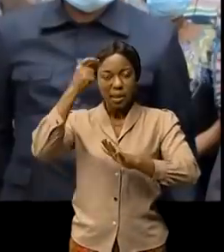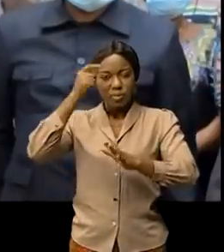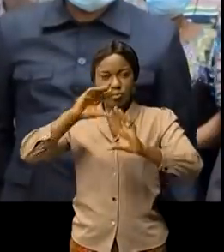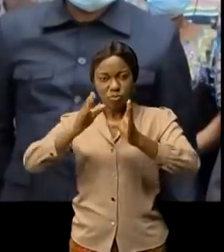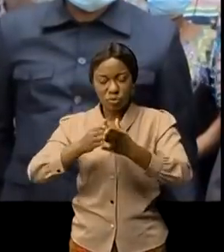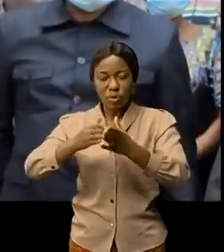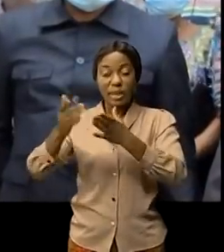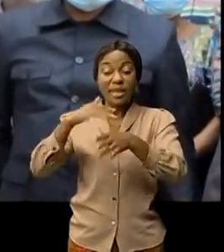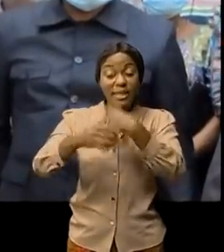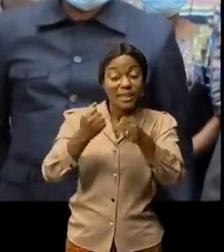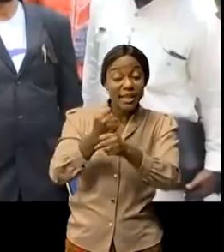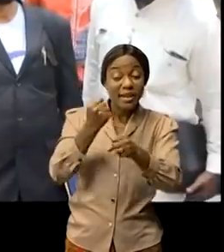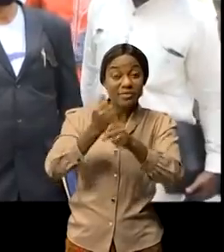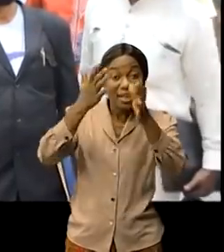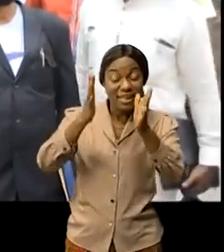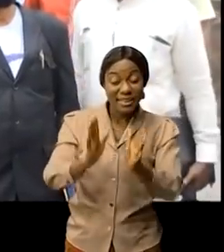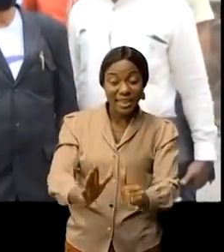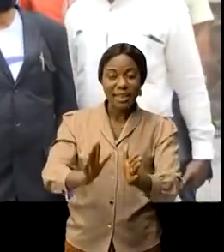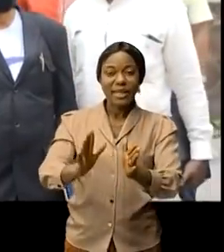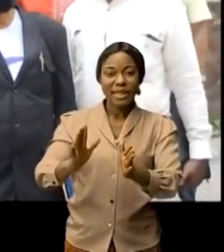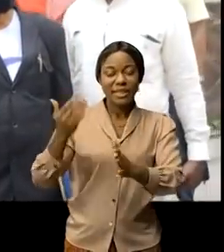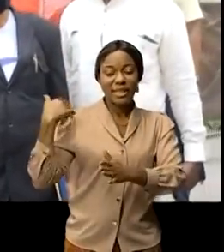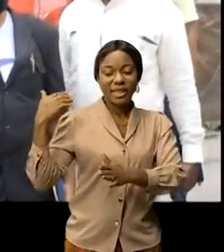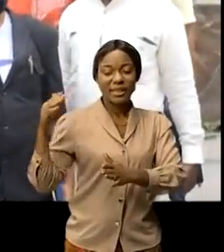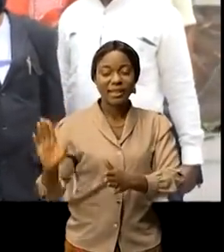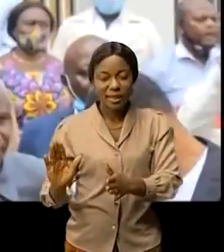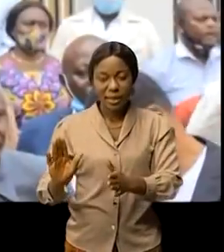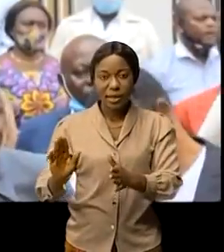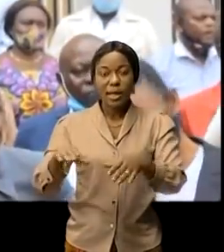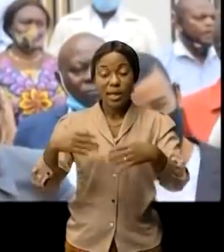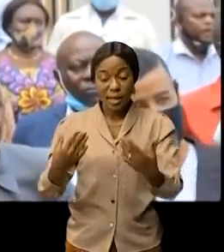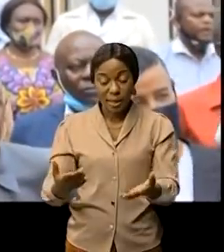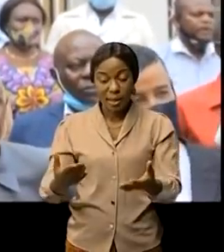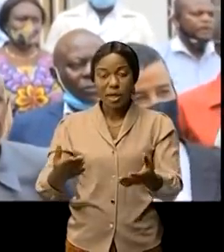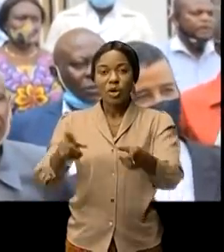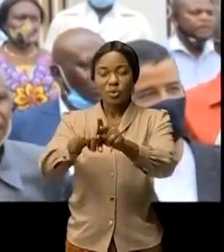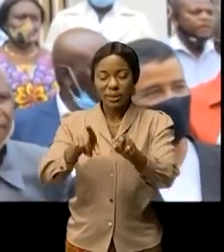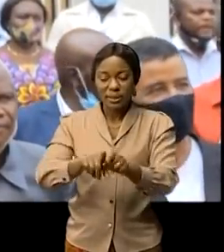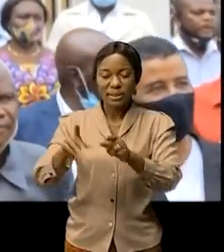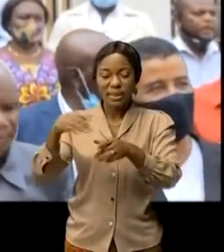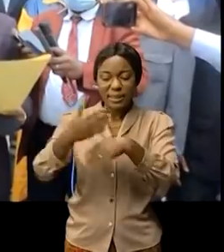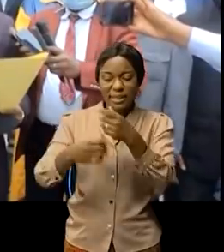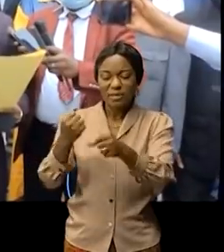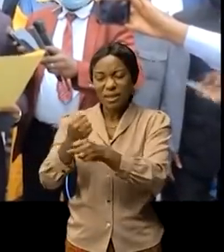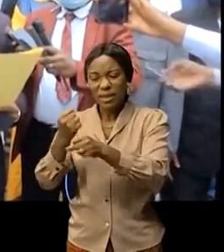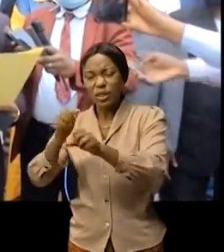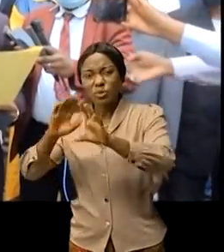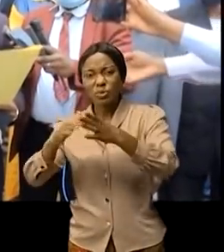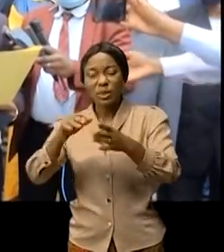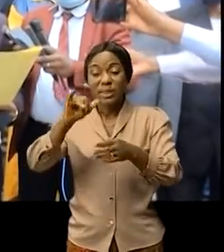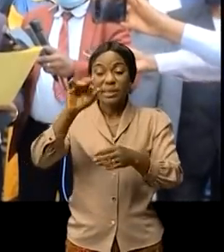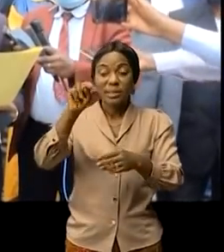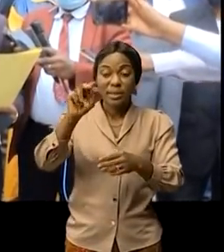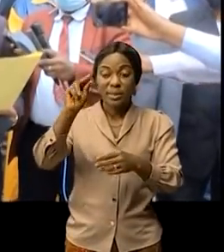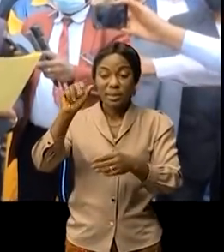des fonctionnaires formulés en termes des problèmes essentiels des agents des carrières des services publics de l'État. L'INAP sollicite